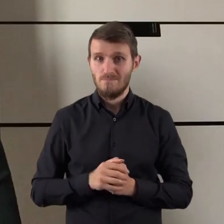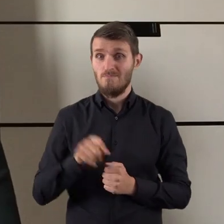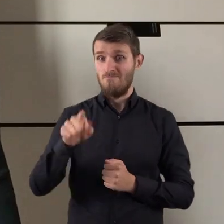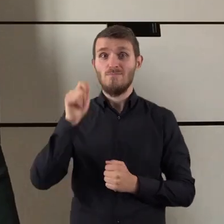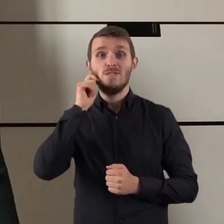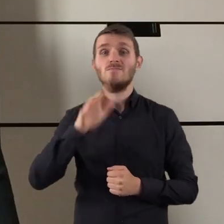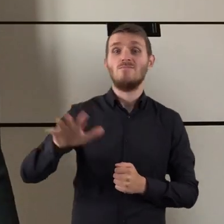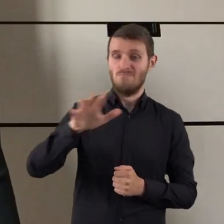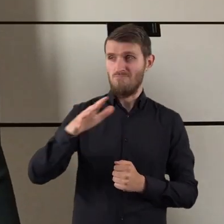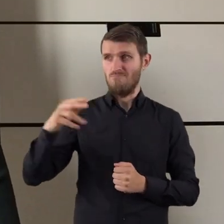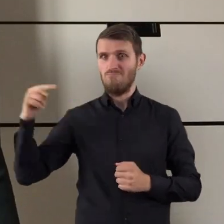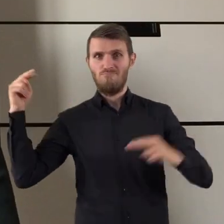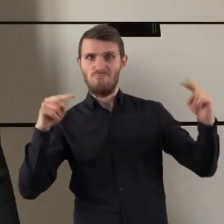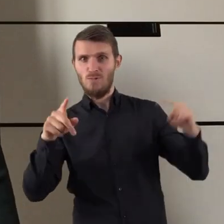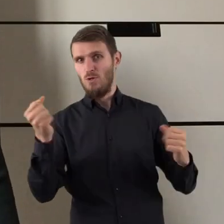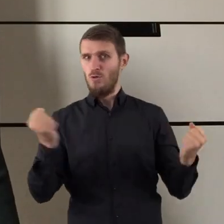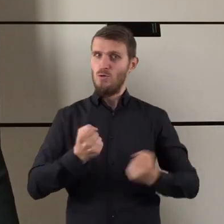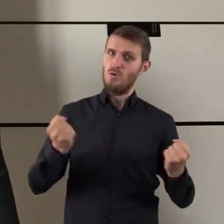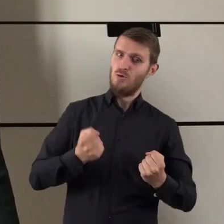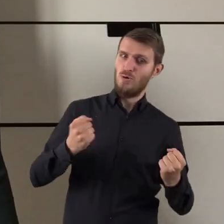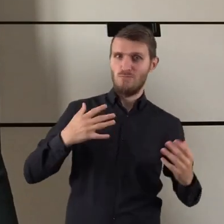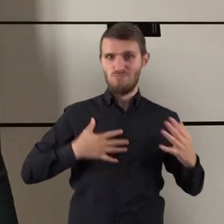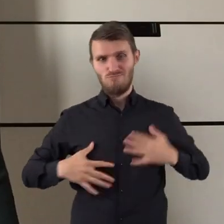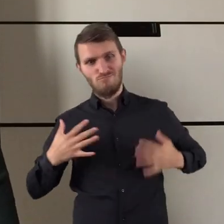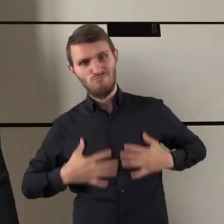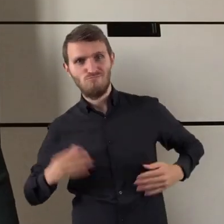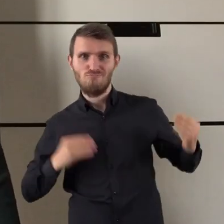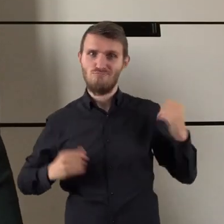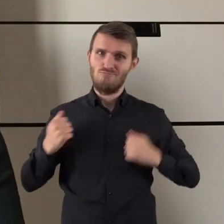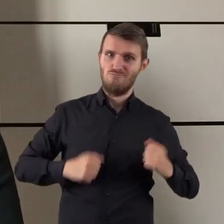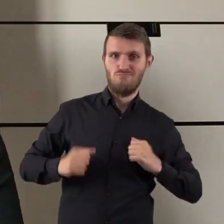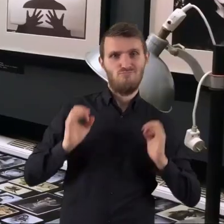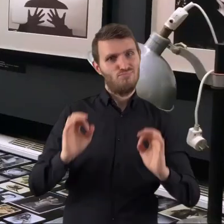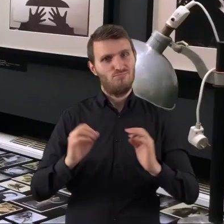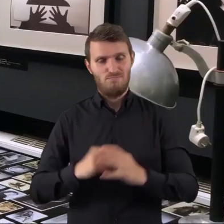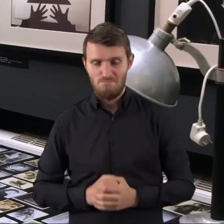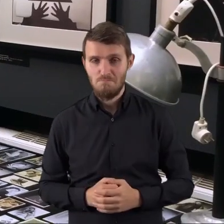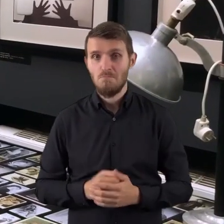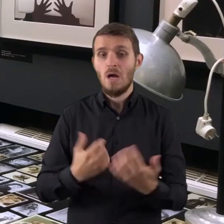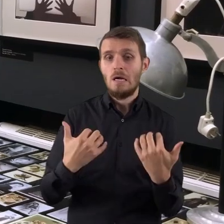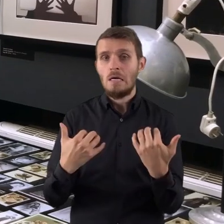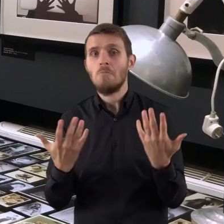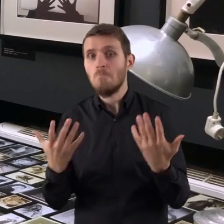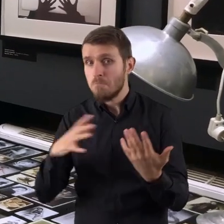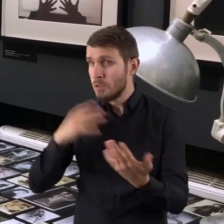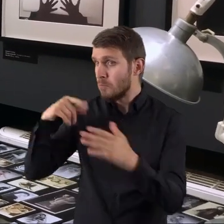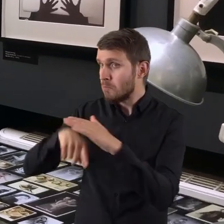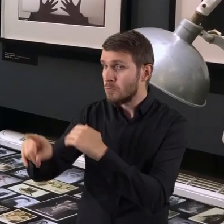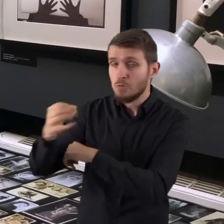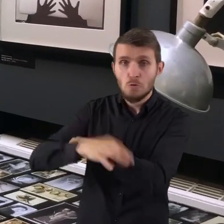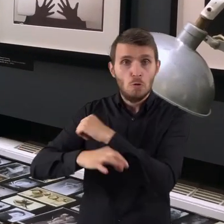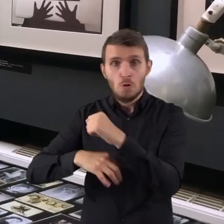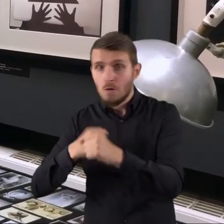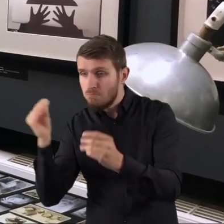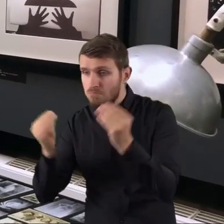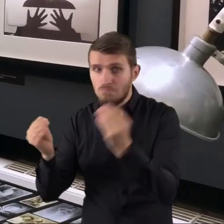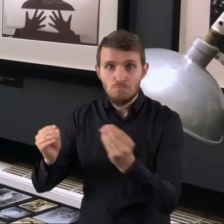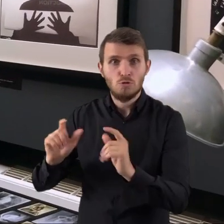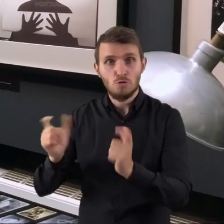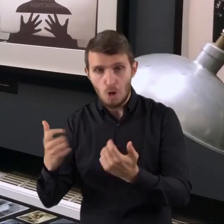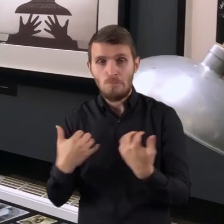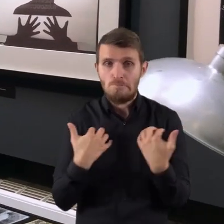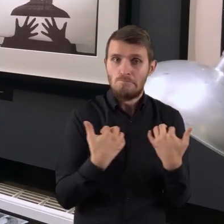Te dziewczyny zawsze były uważane za najbardziej stylowe. Może niesie pracę wykonaną właśnie na